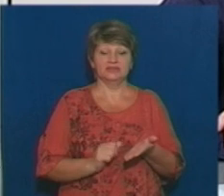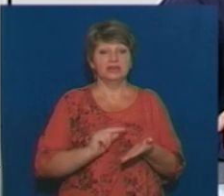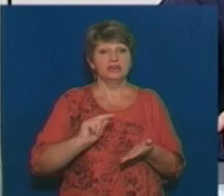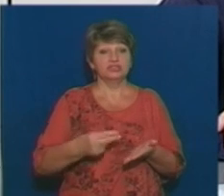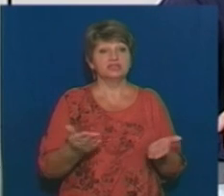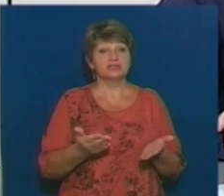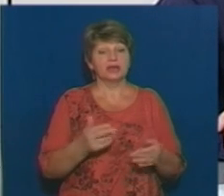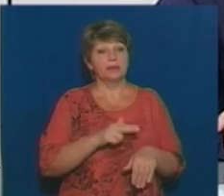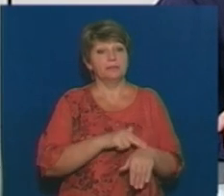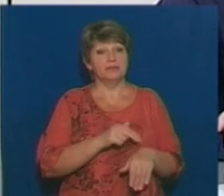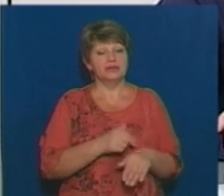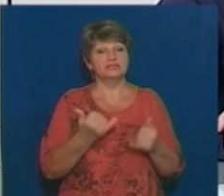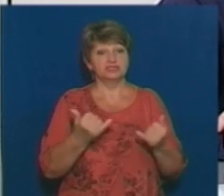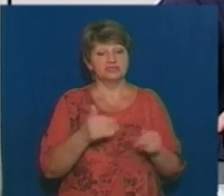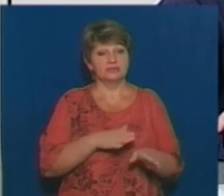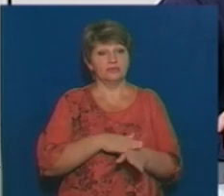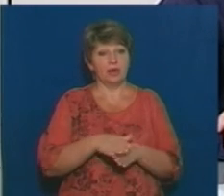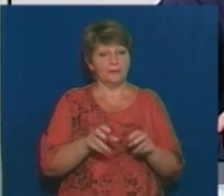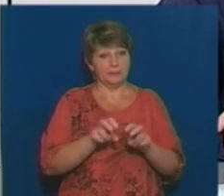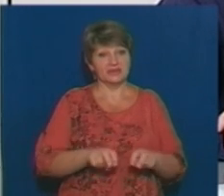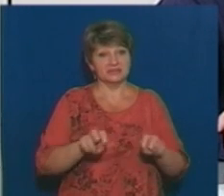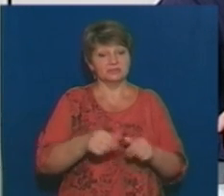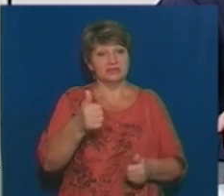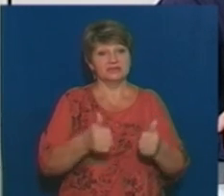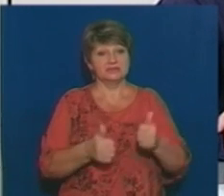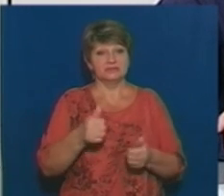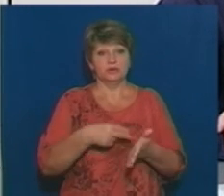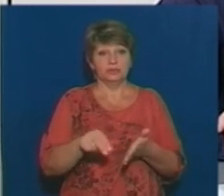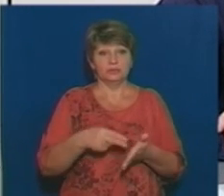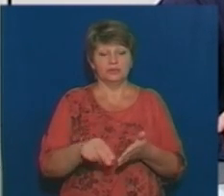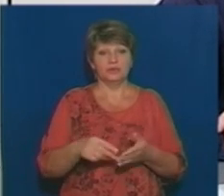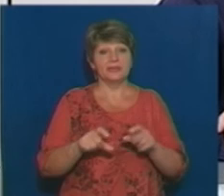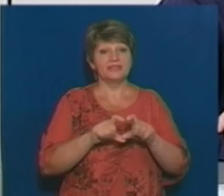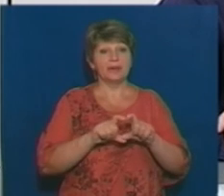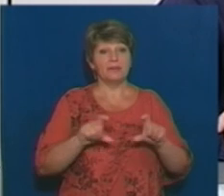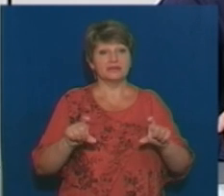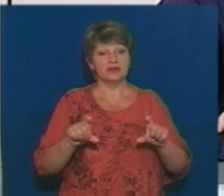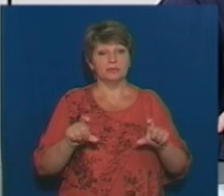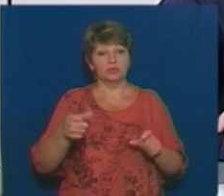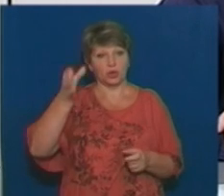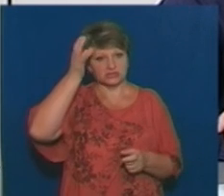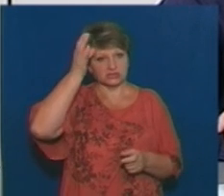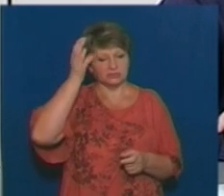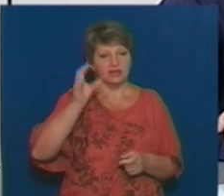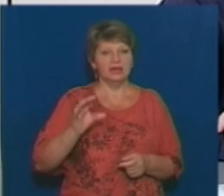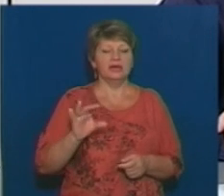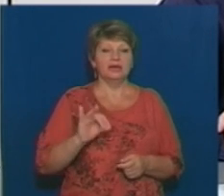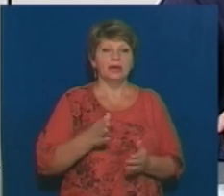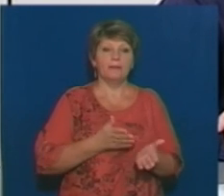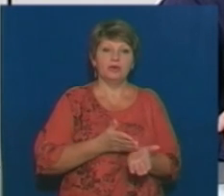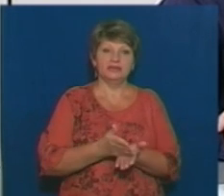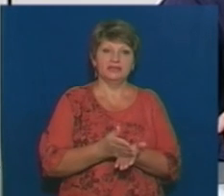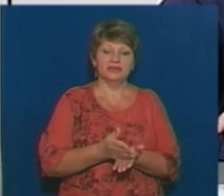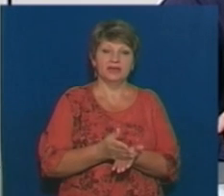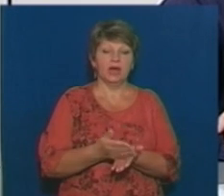які правоохоронні органи здійснюють розслідування тендерних закупівель Департаменту освіти та гуманітарної політики.